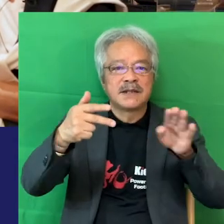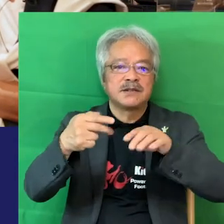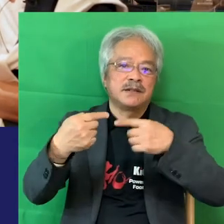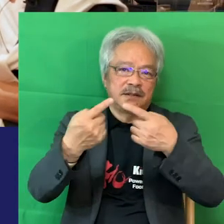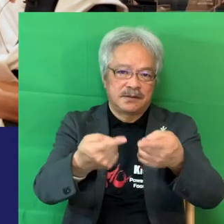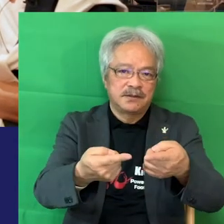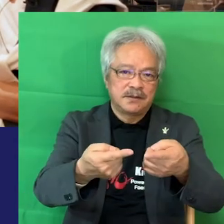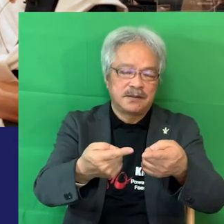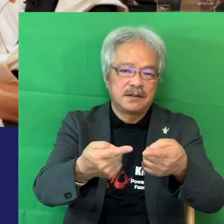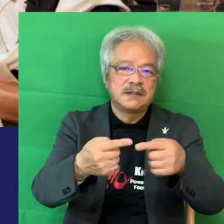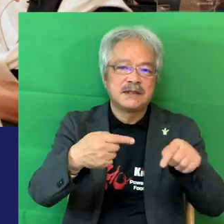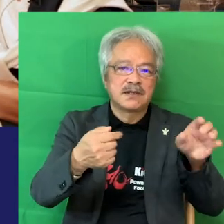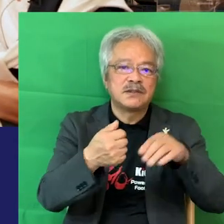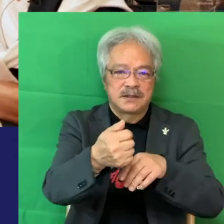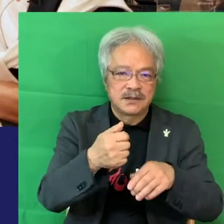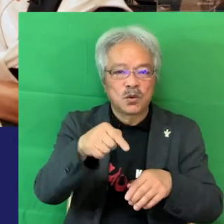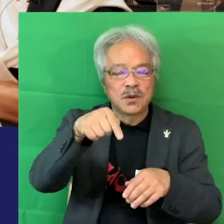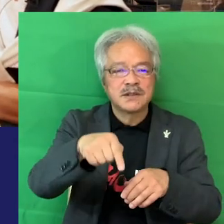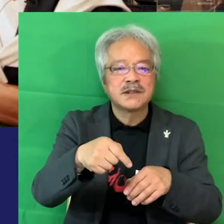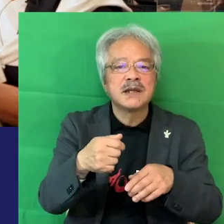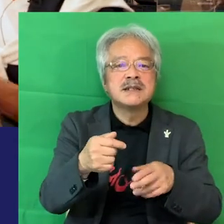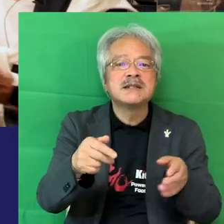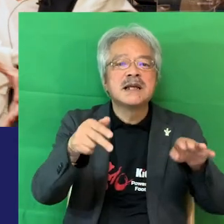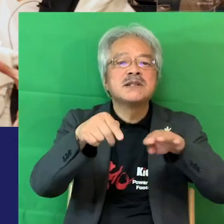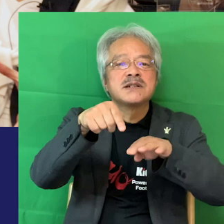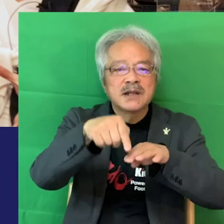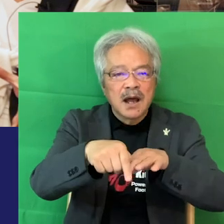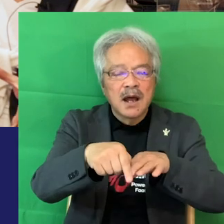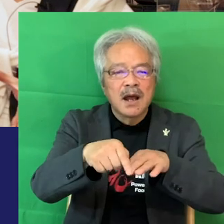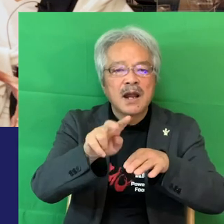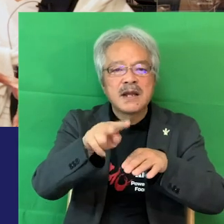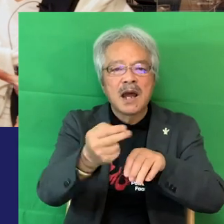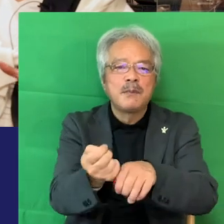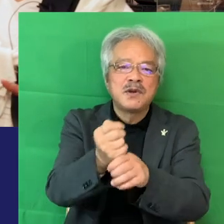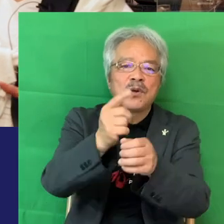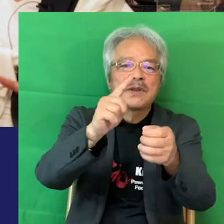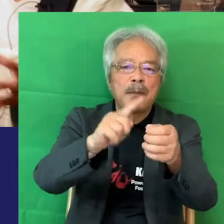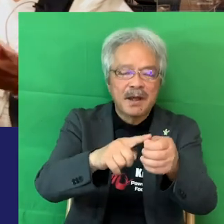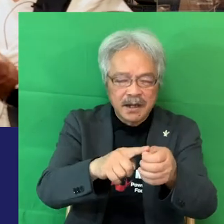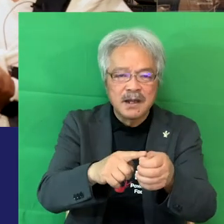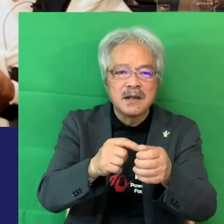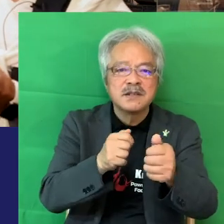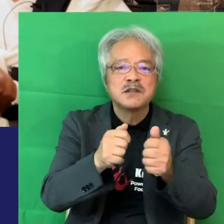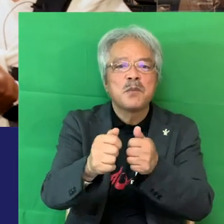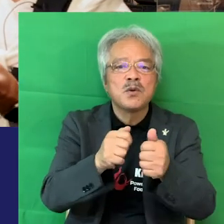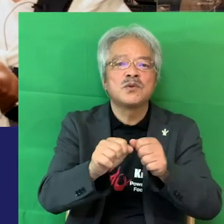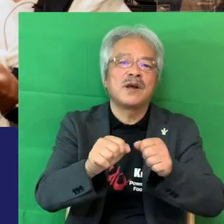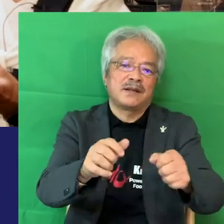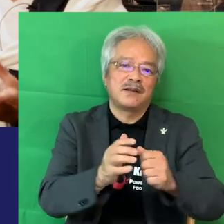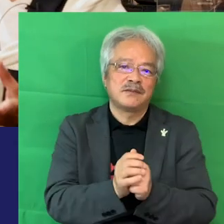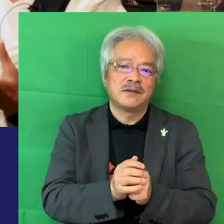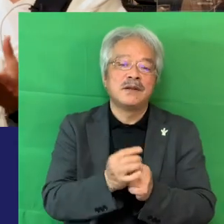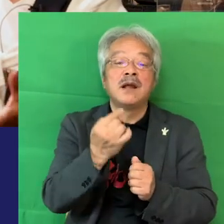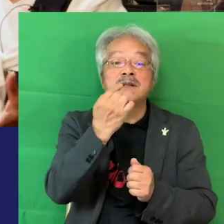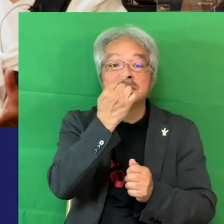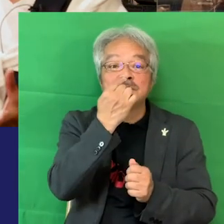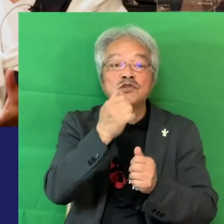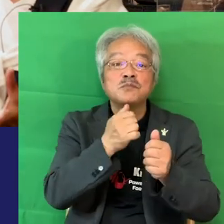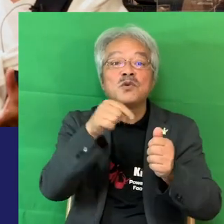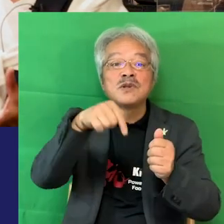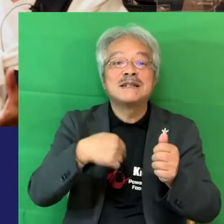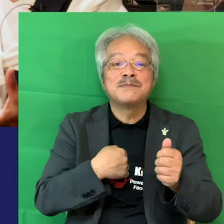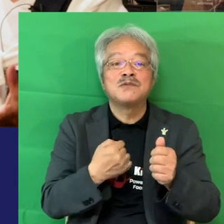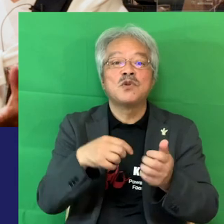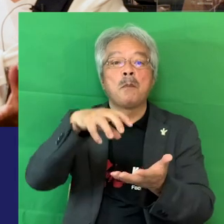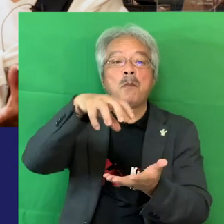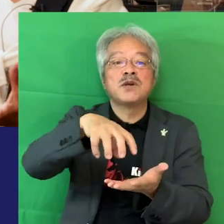りこうリアビレのためにスポーツを導入しようということでサッカーチームを持ったりとかするんですよそれによって自分のポジションを与えられることによって自分の居場所を見つけていくっていう